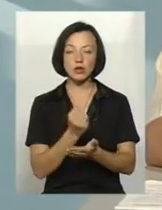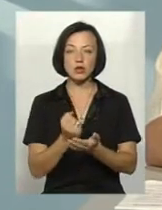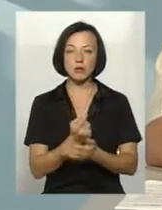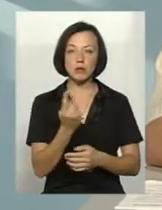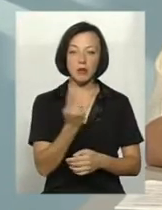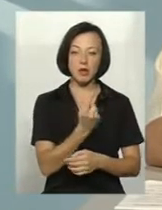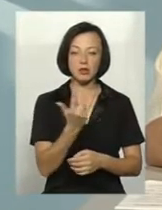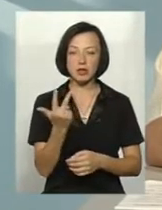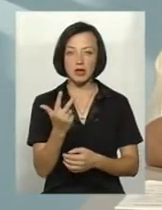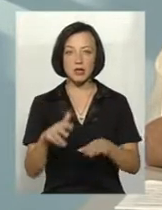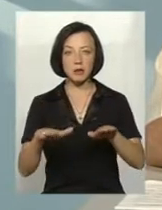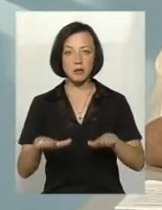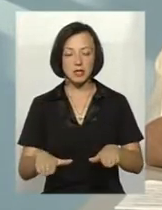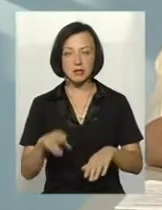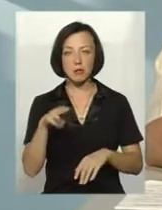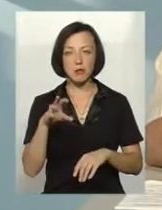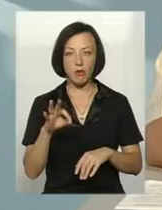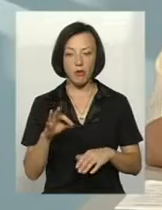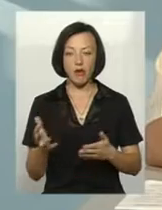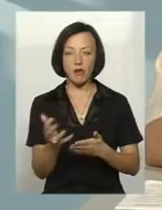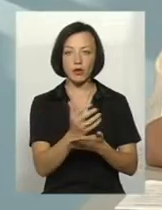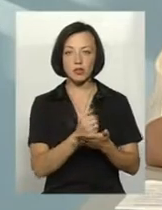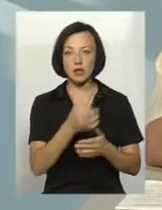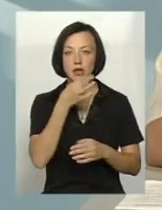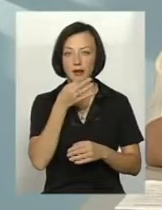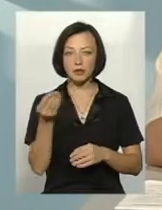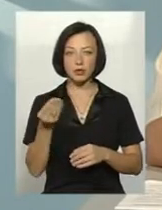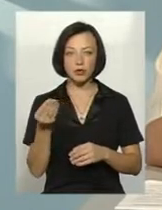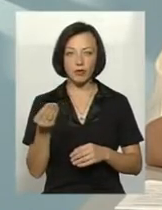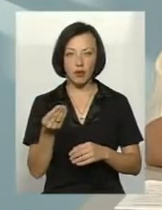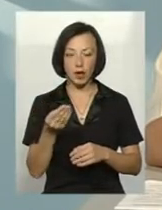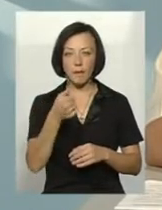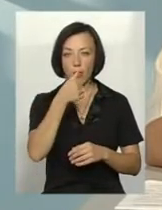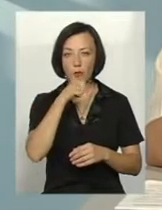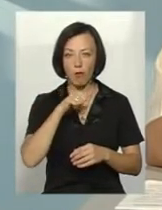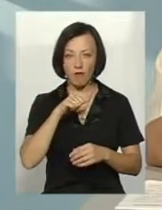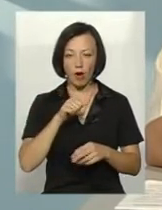третєму місцях по ворожайню всіх ранніх зернових і зернових культур.